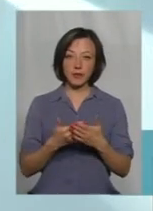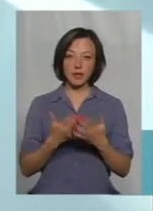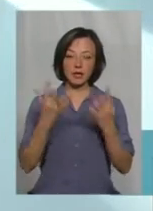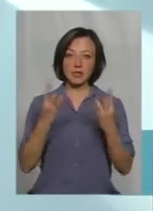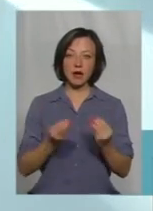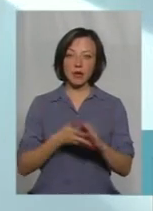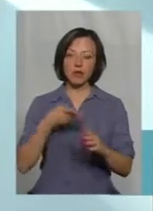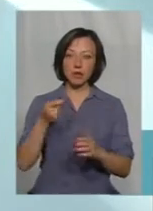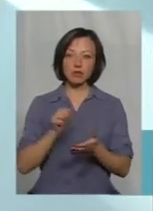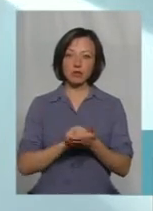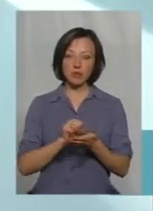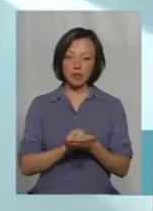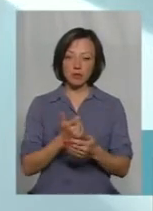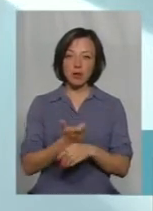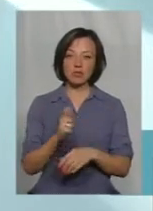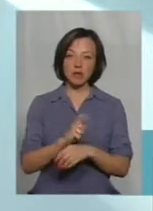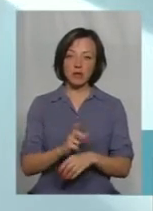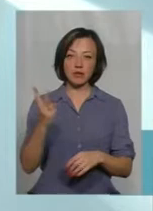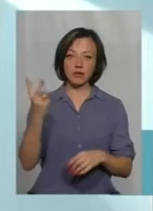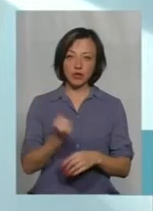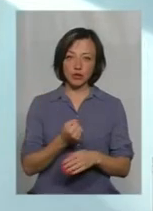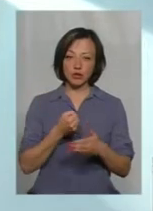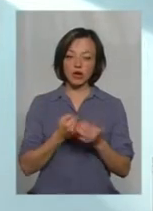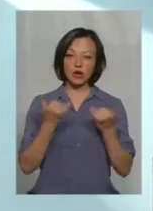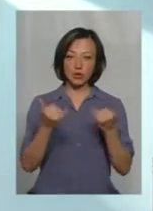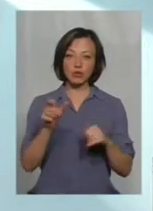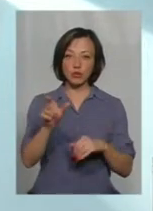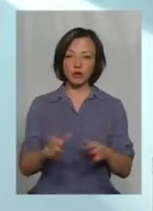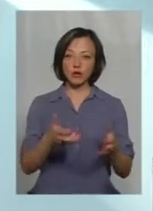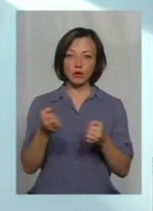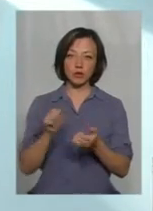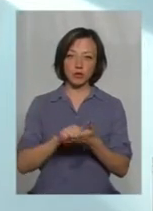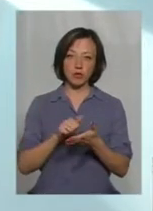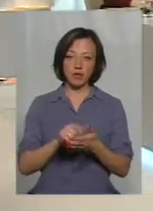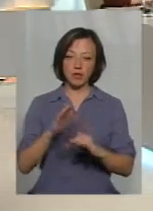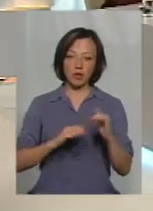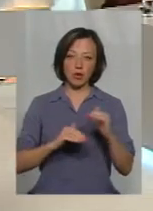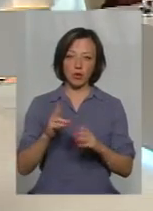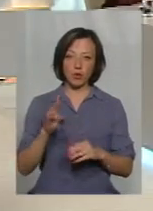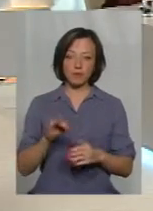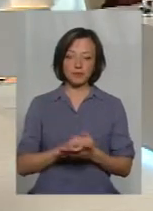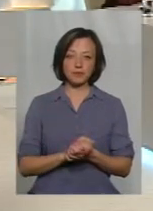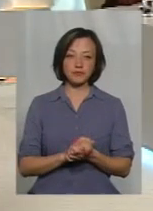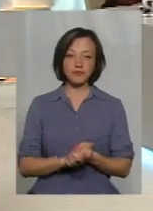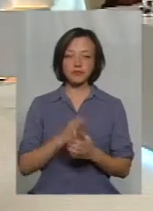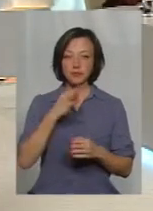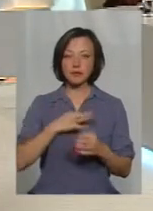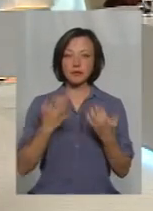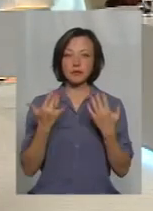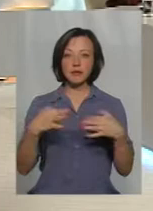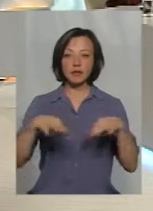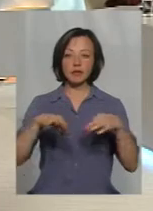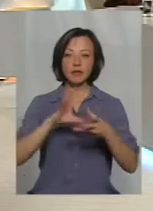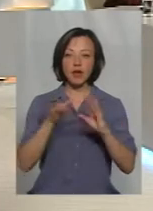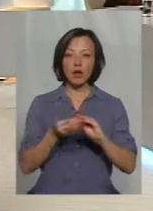дня подачі документів максимально це 2 тижні для того, щоб людина отримала документи на руки. А скажіть, скільки автомобілів